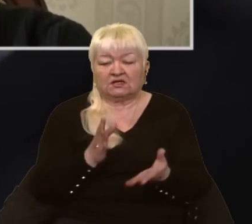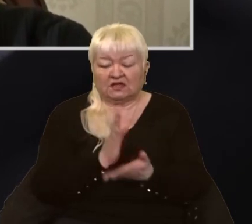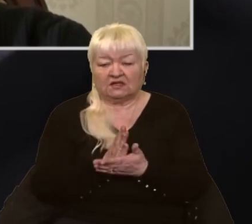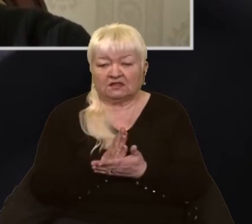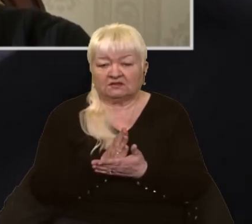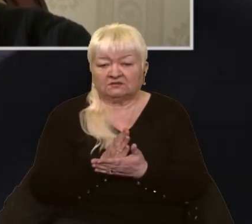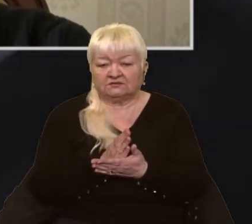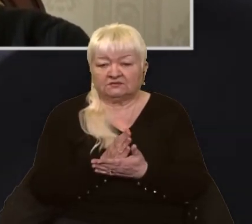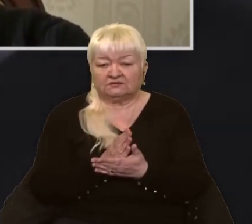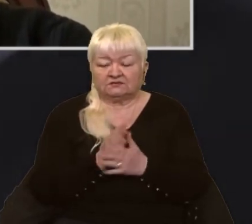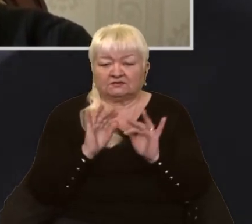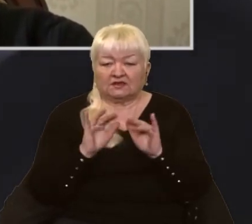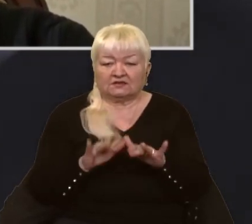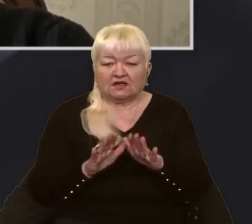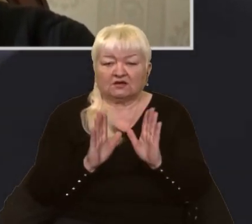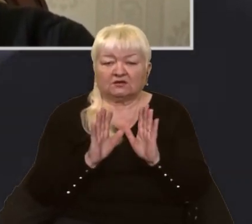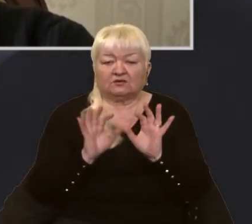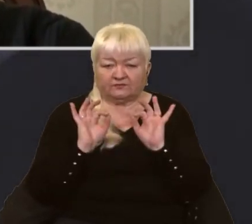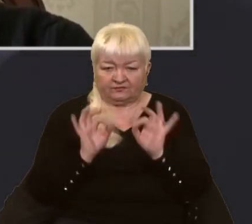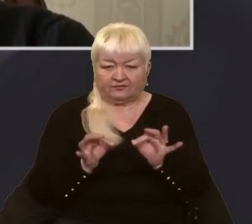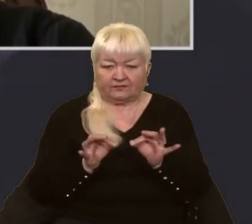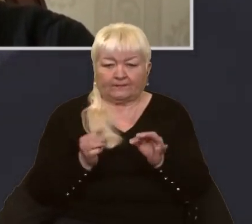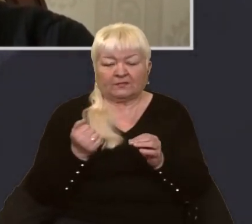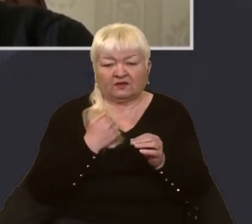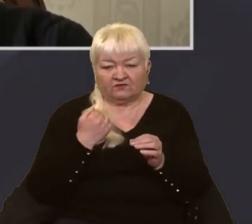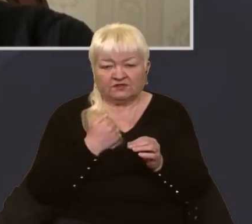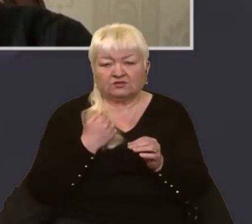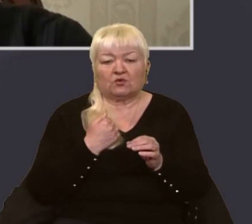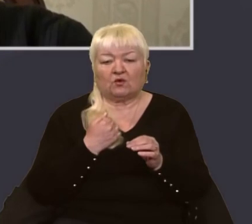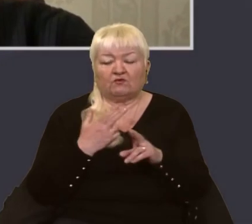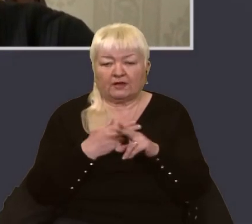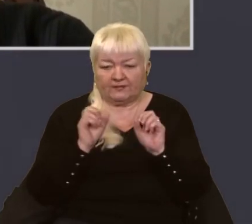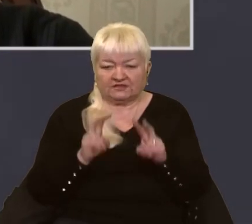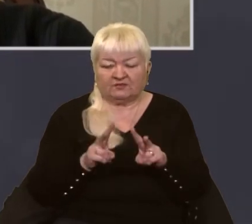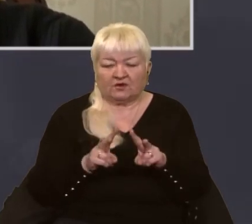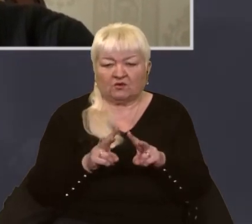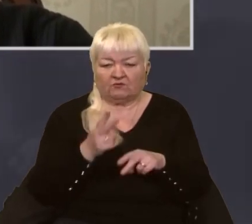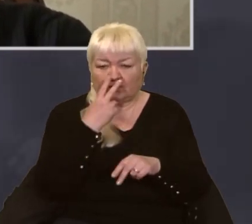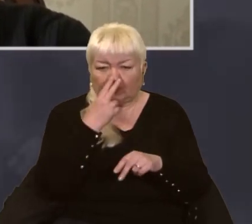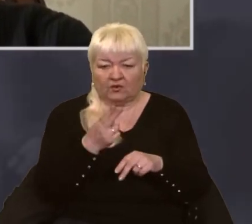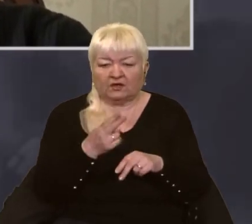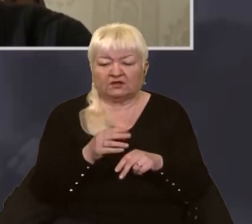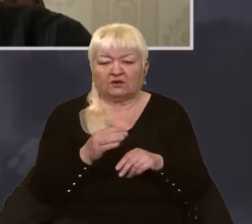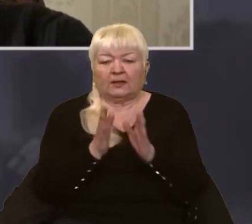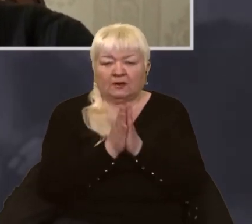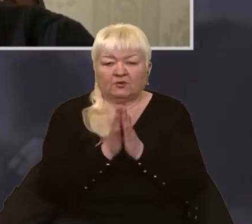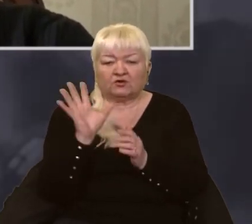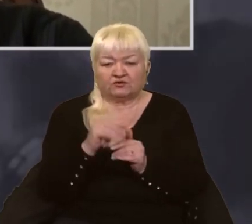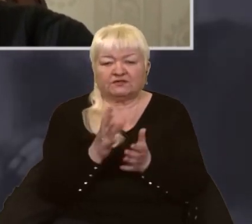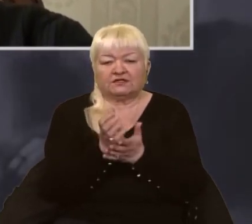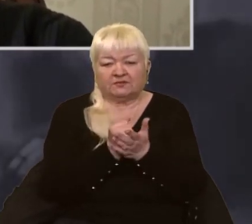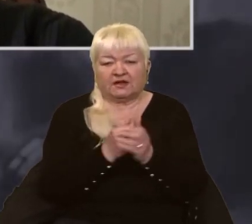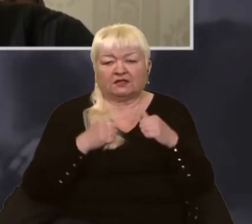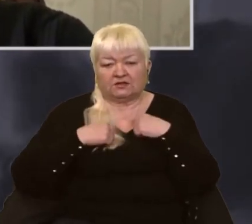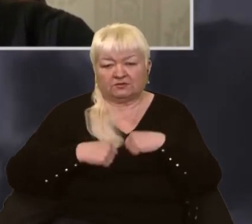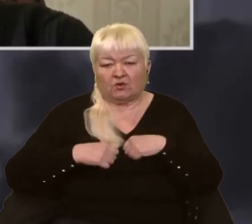заходом виключно виправданим з військової і безпекової точки зору. Тому прошу всіх зберігати спокій,